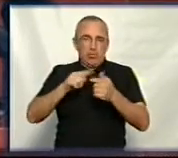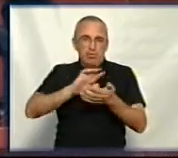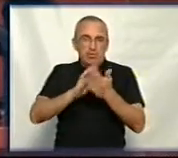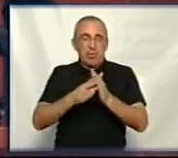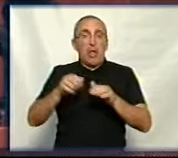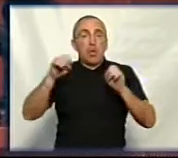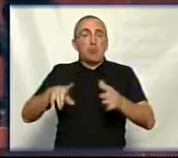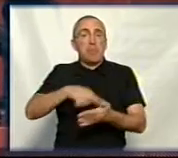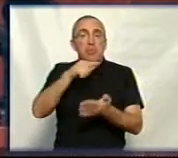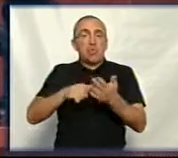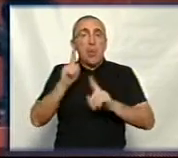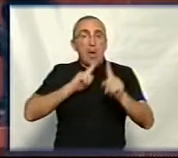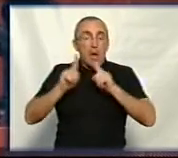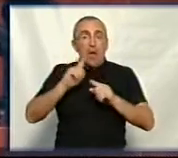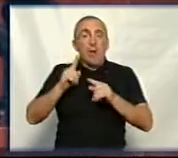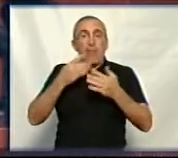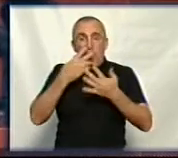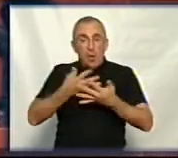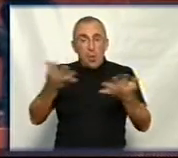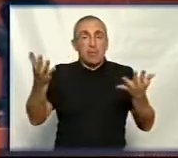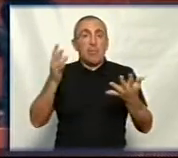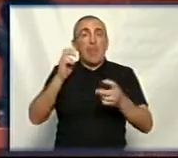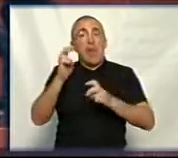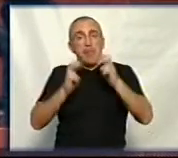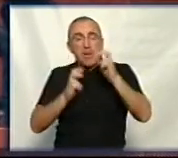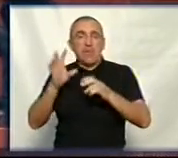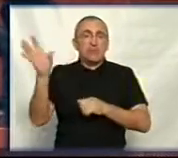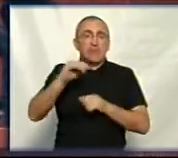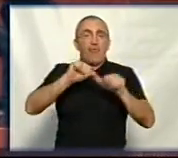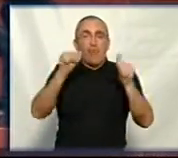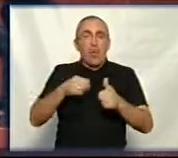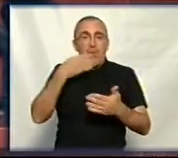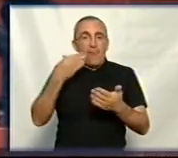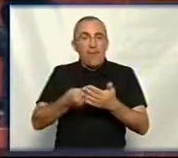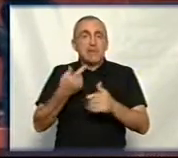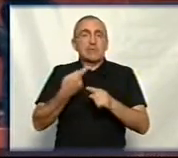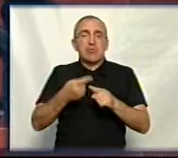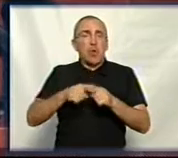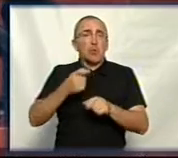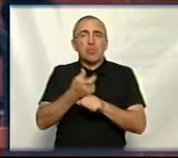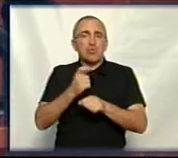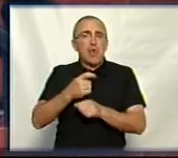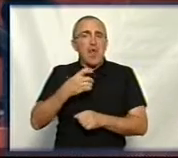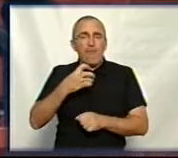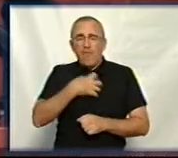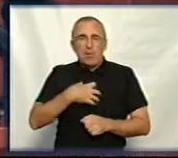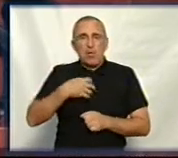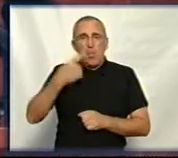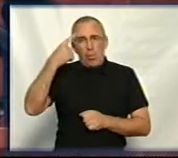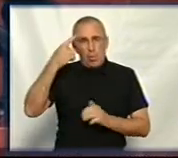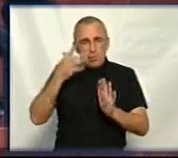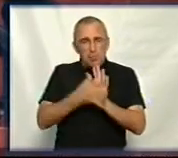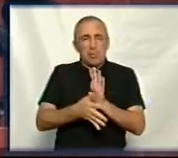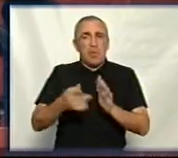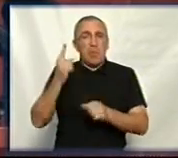міської ради, яке розповсюджується, в тому числі, на підприємства всіх форм власності. Це дуже важливо усвідомити, що ми забороняємо не